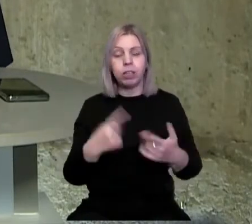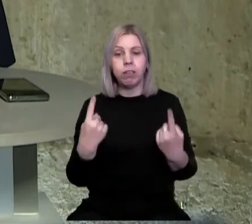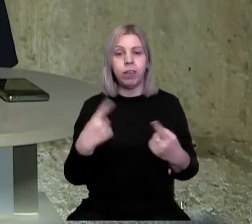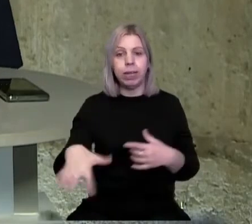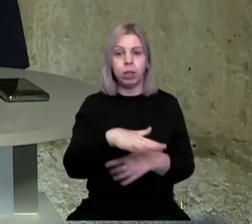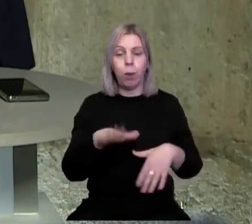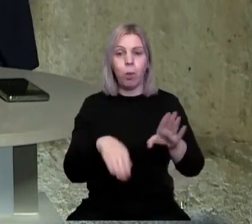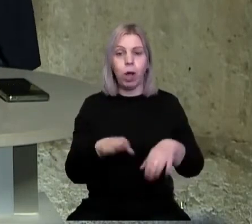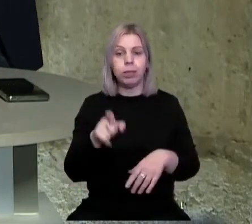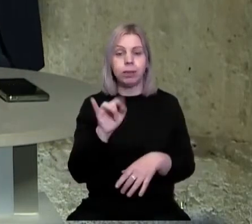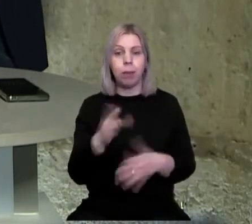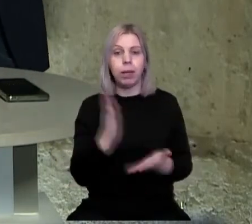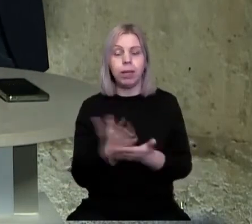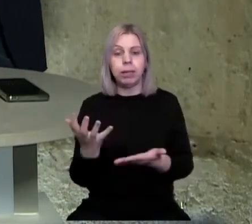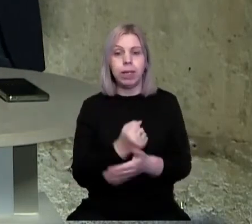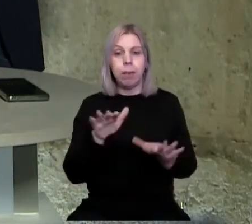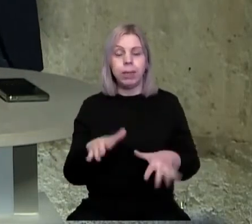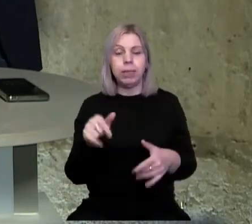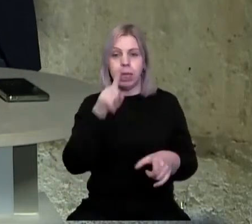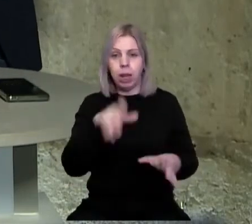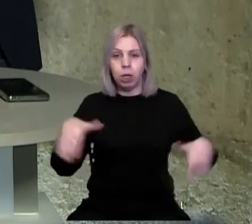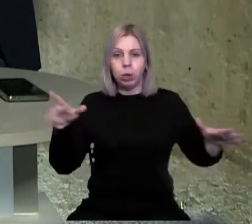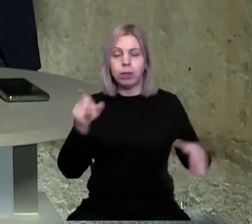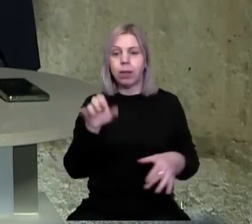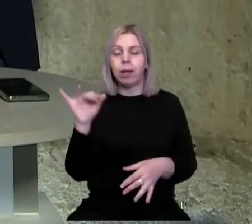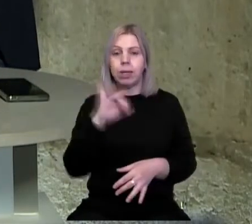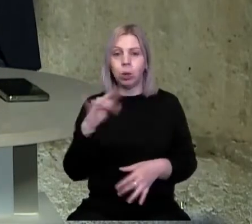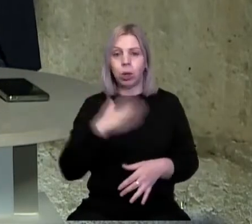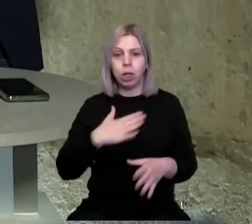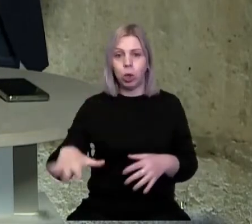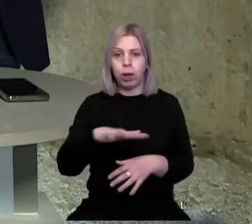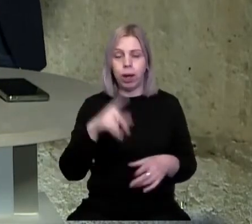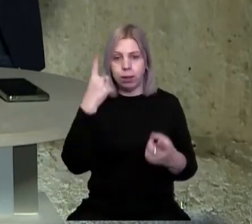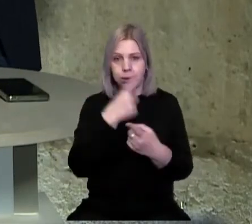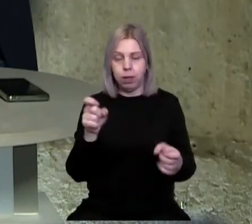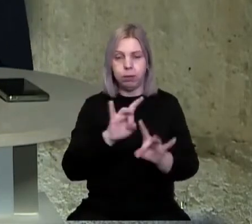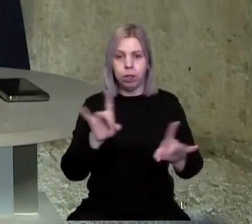великій території Мукачівського замку знайдеться місце і Турулу, як знаку історії нашого краю», заявив Володимир Чубірко.